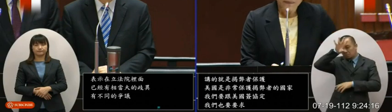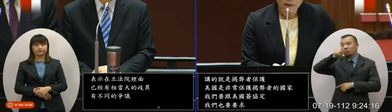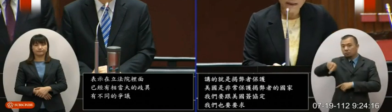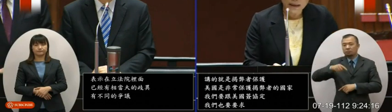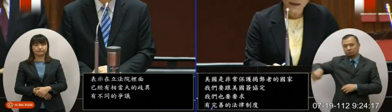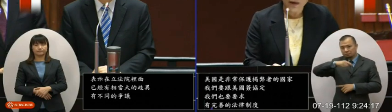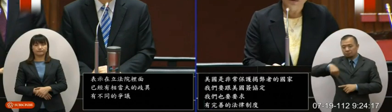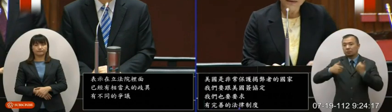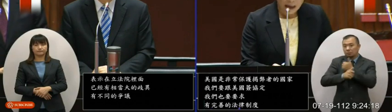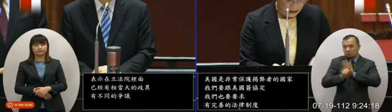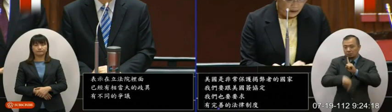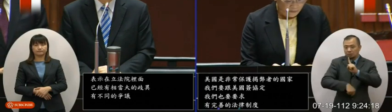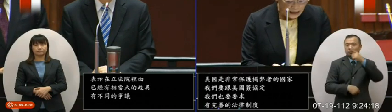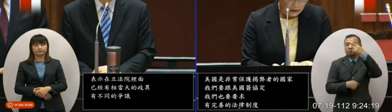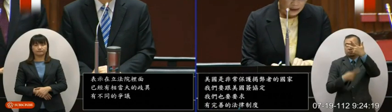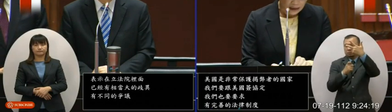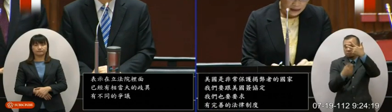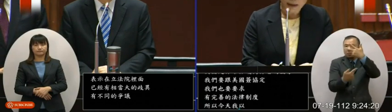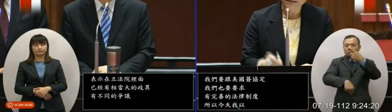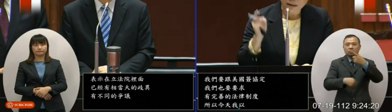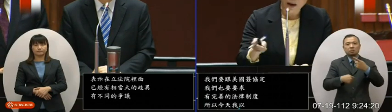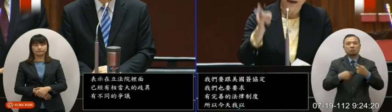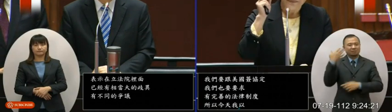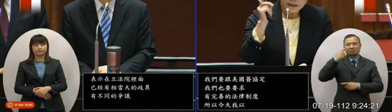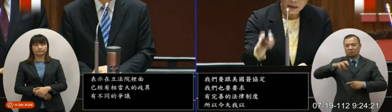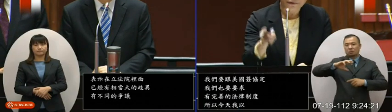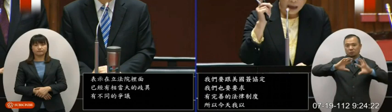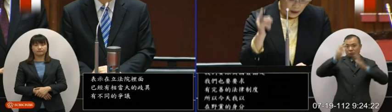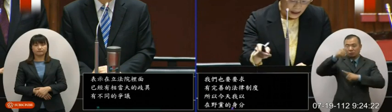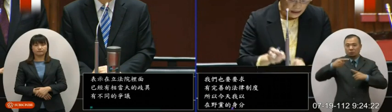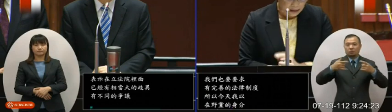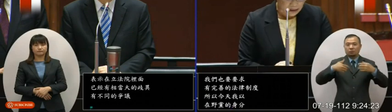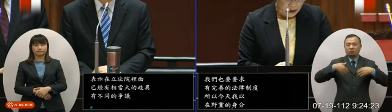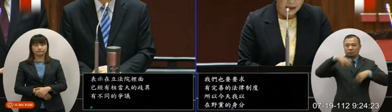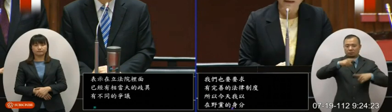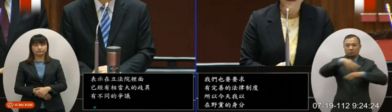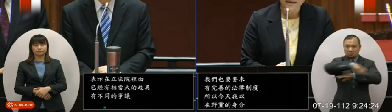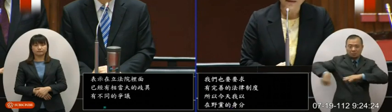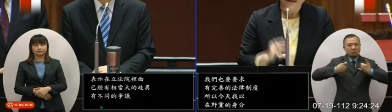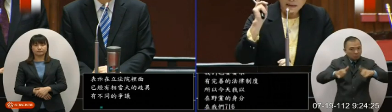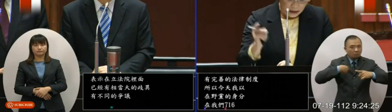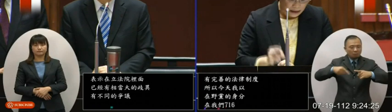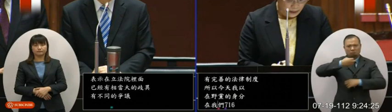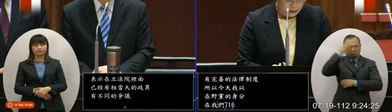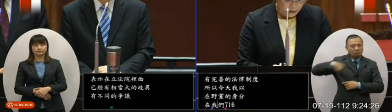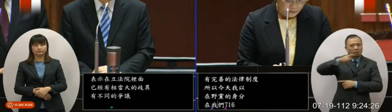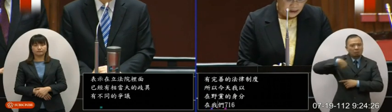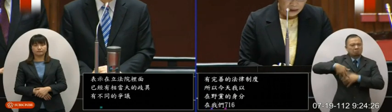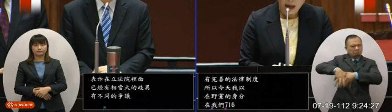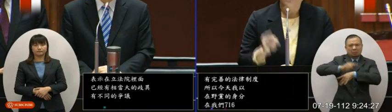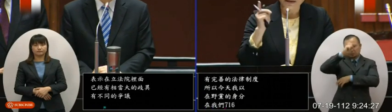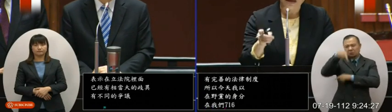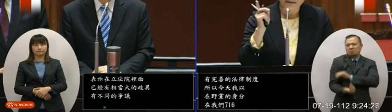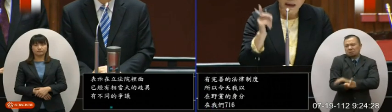在我们716在凯道有非常多的年轻人希望政府赶快来进行司法改革来制定这个揭闭者